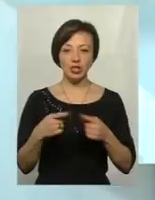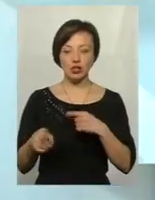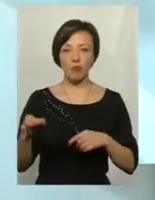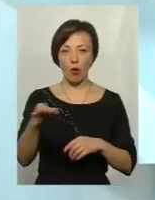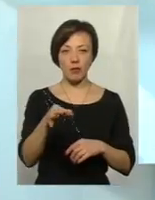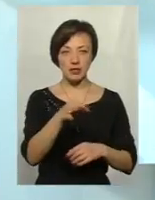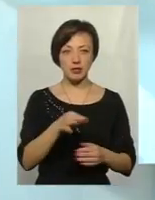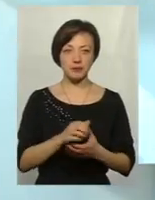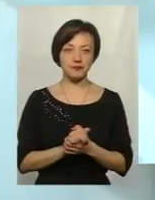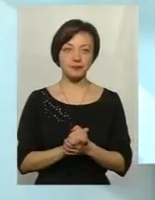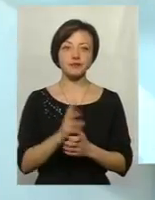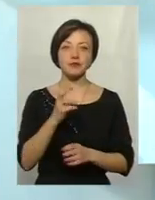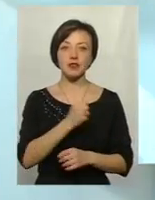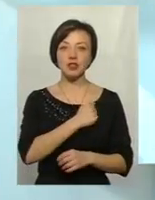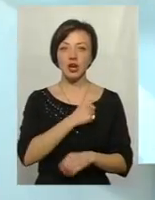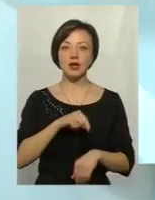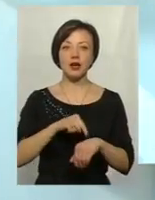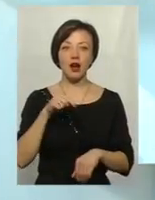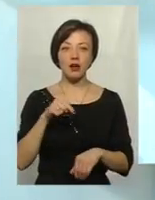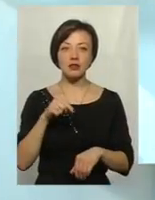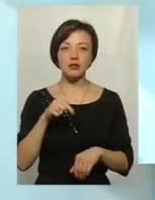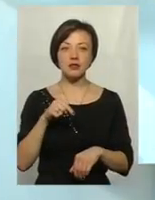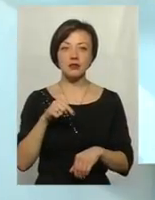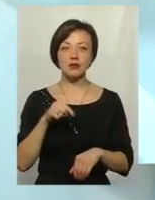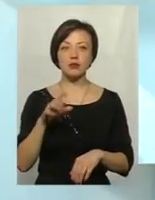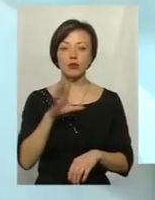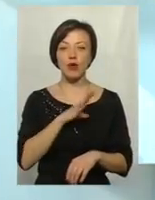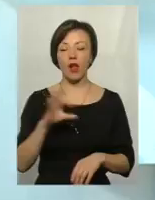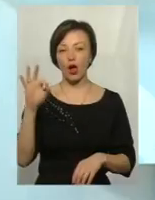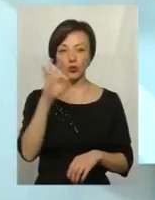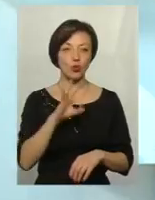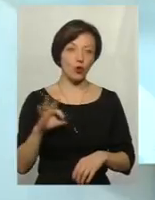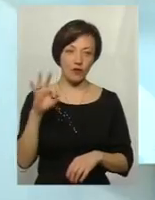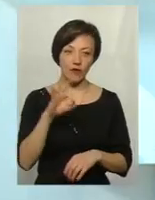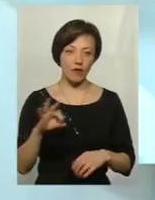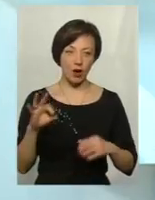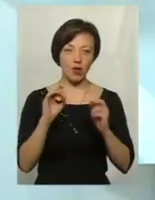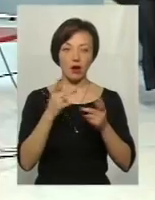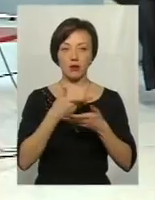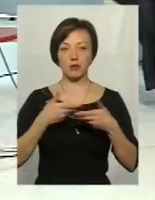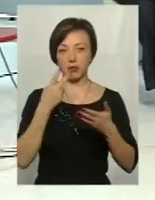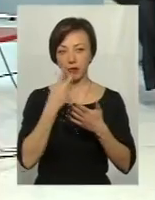Ну, на жаль, реакція була нульова, як ми бачимо, так, на сьогодні.